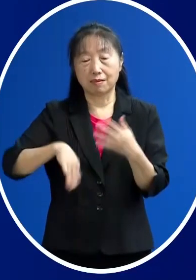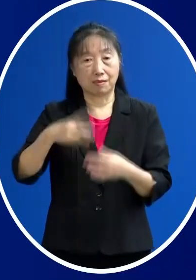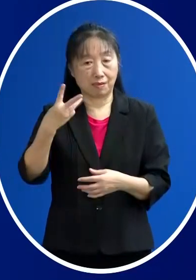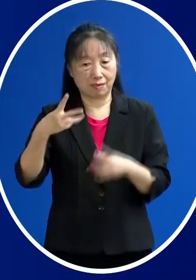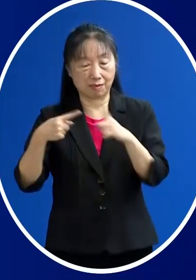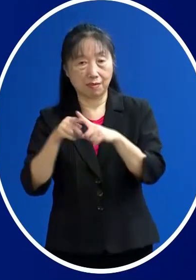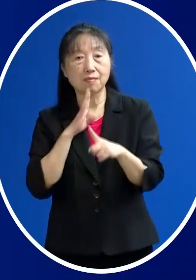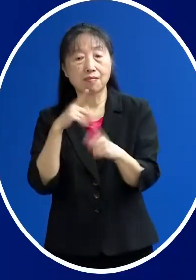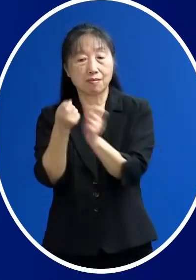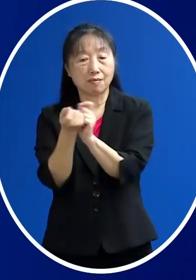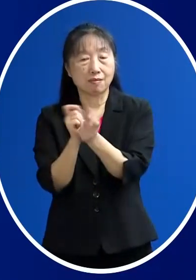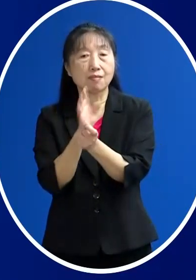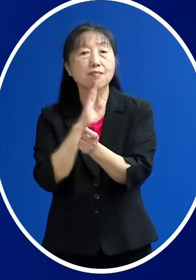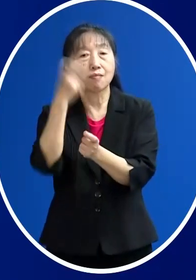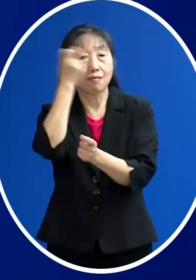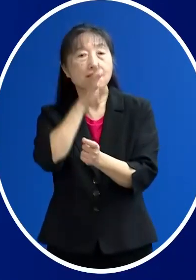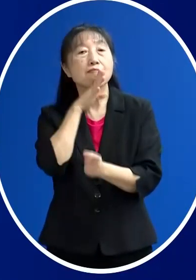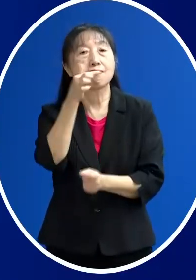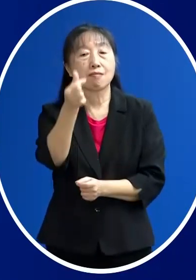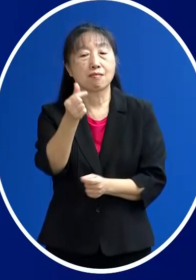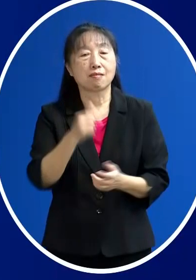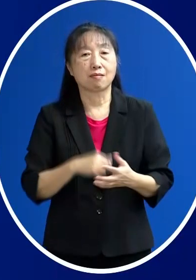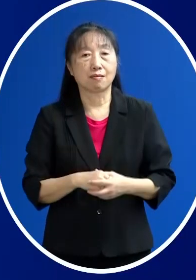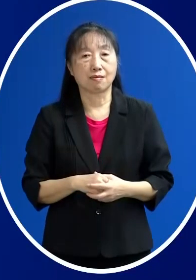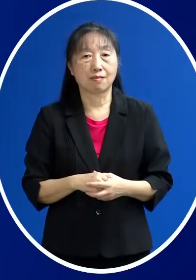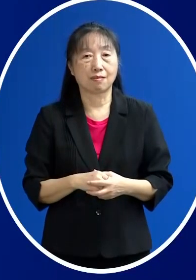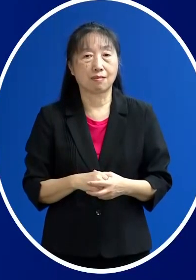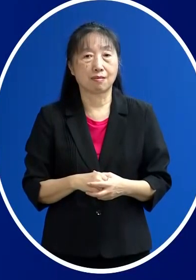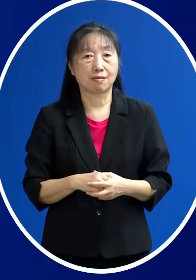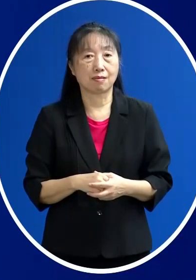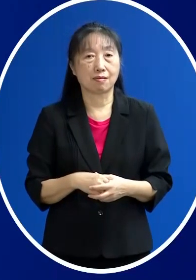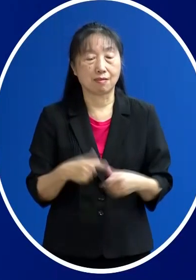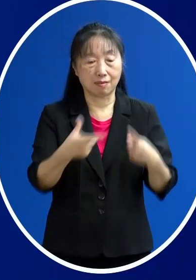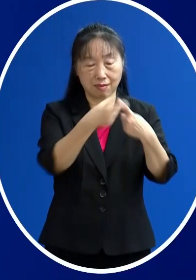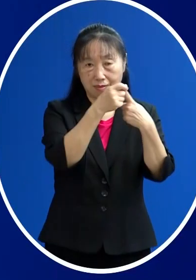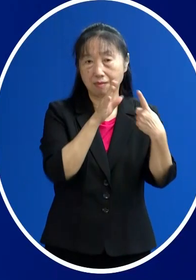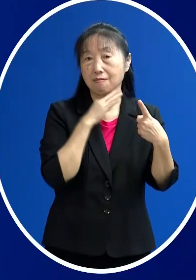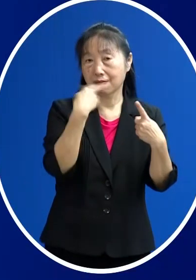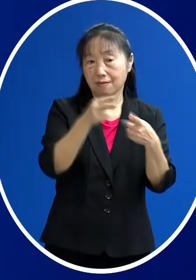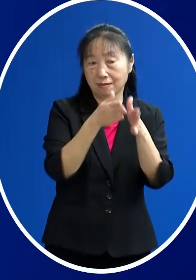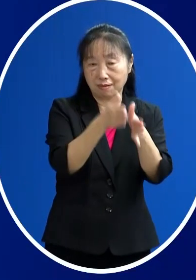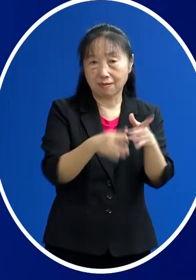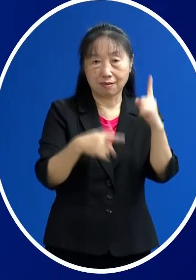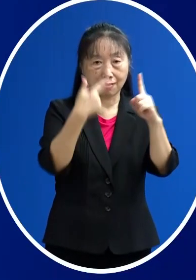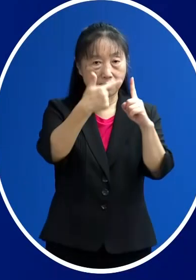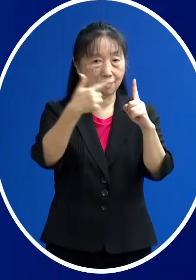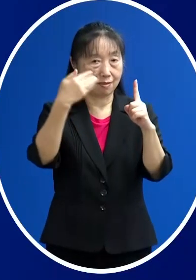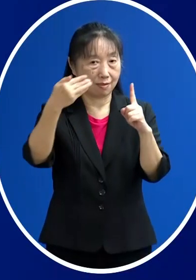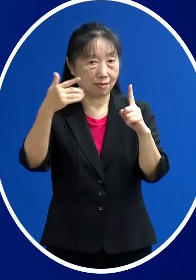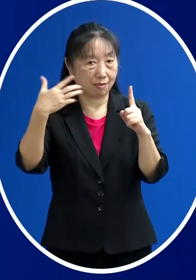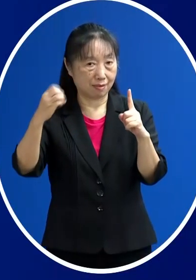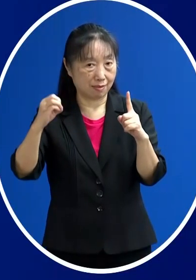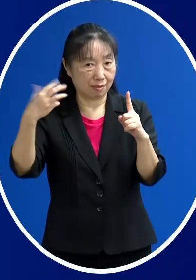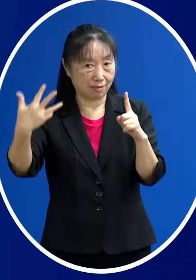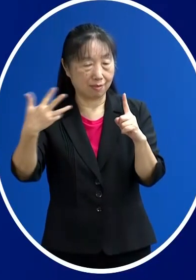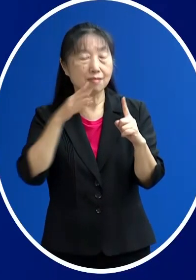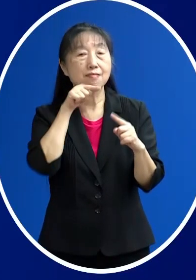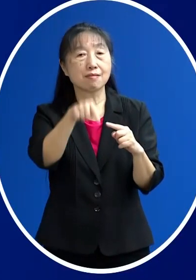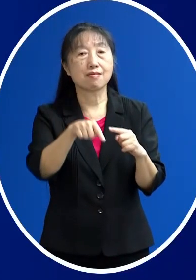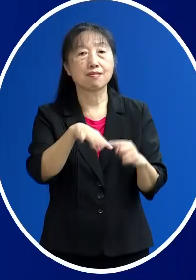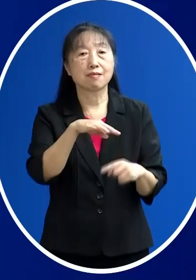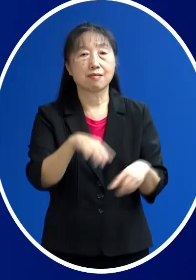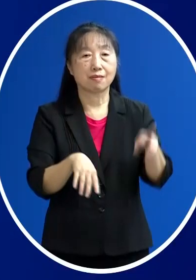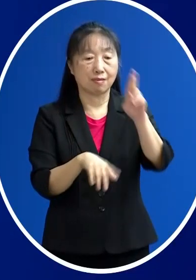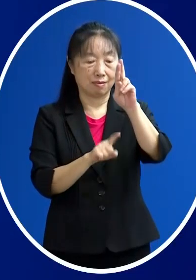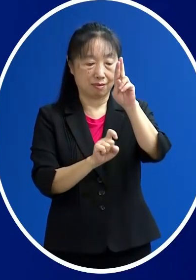境採檢 就是陽性那其中第一位 特別再說明一下 案16908這位是14